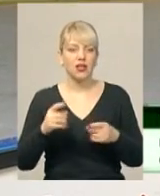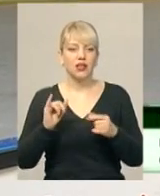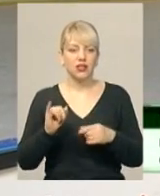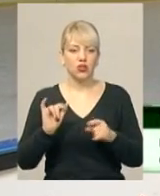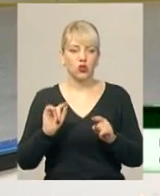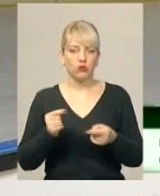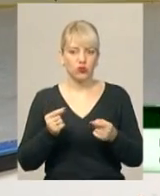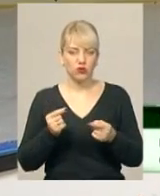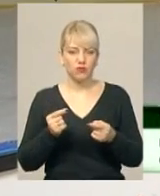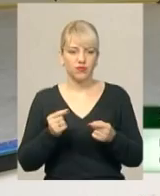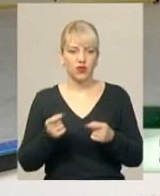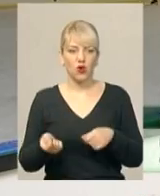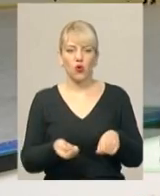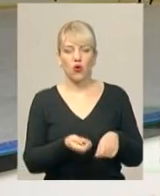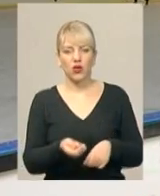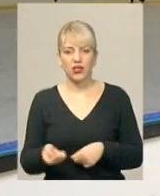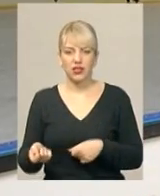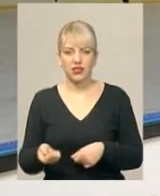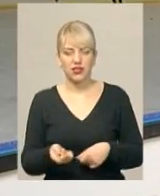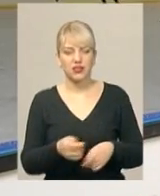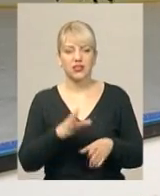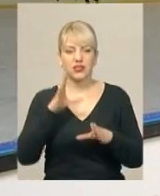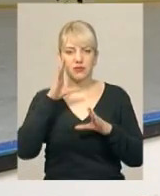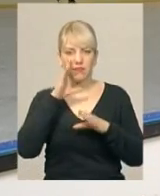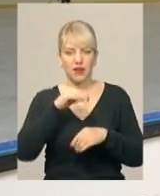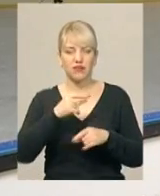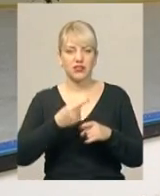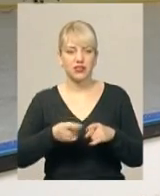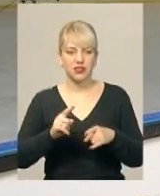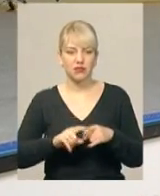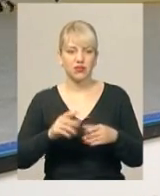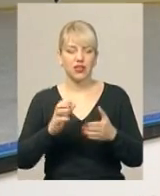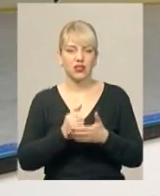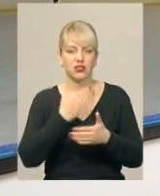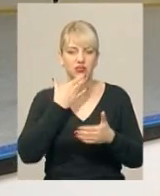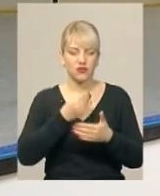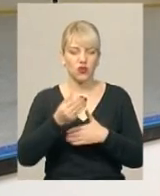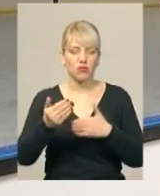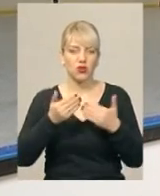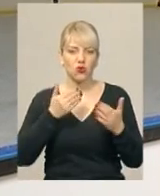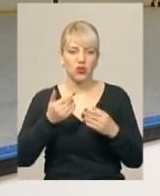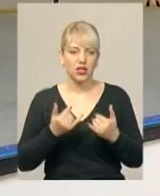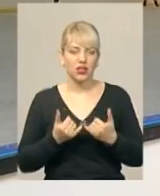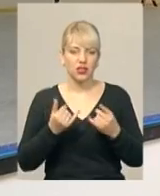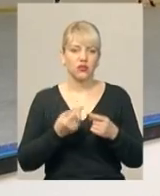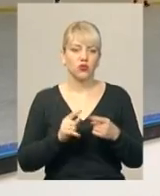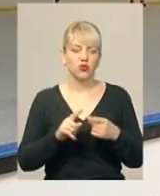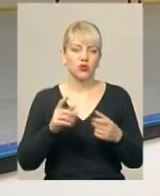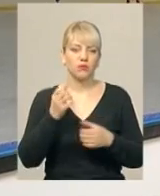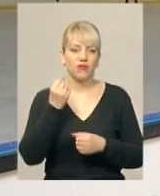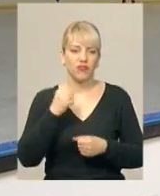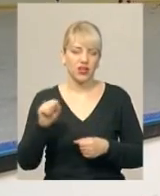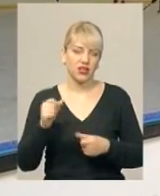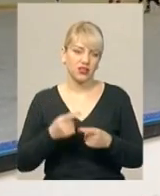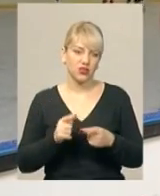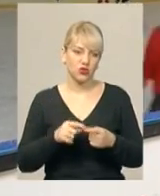хокеїсти справилися з тим, знайшли якісь свої підходи для того, щоб виграти цю